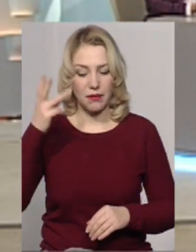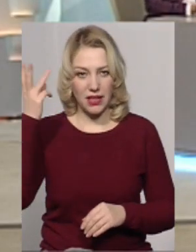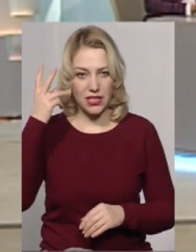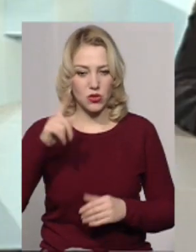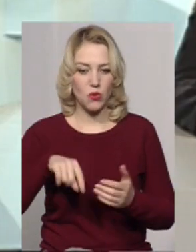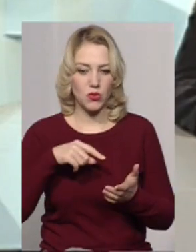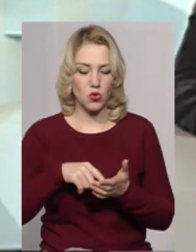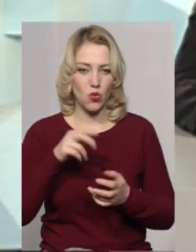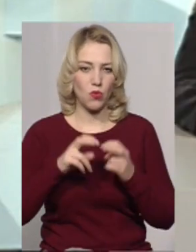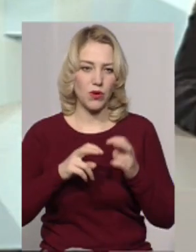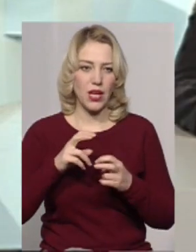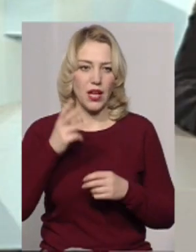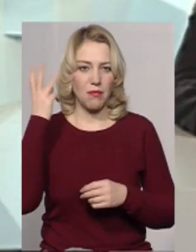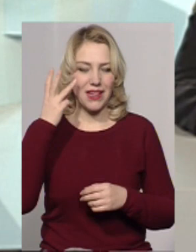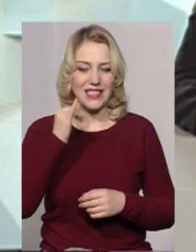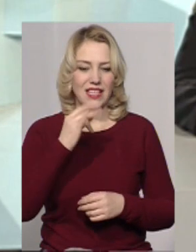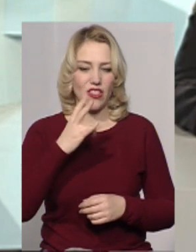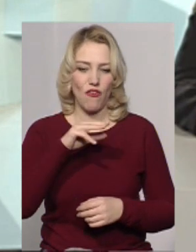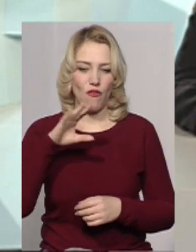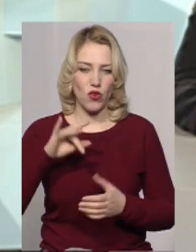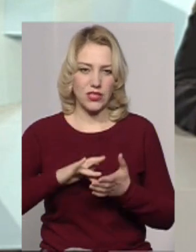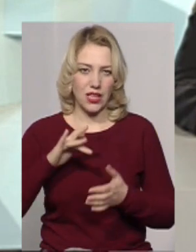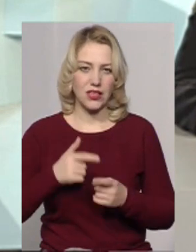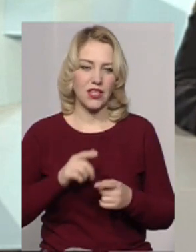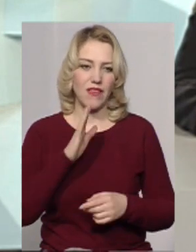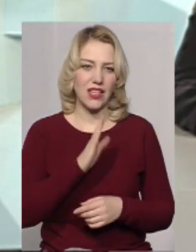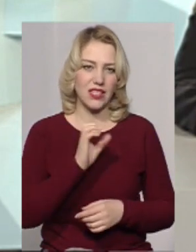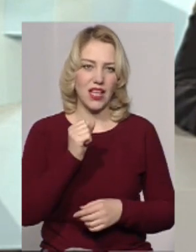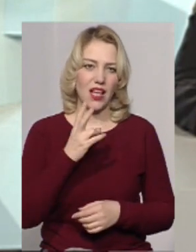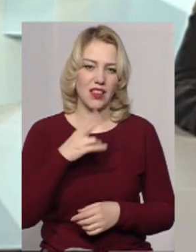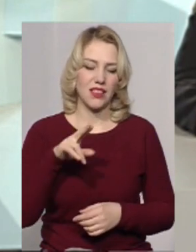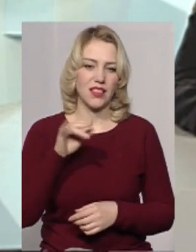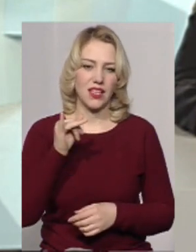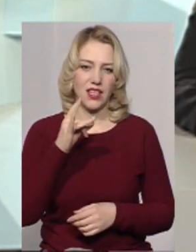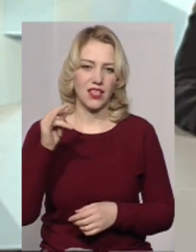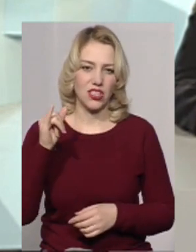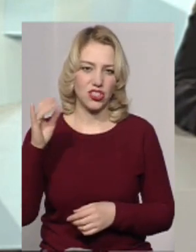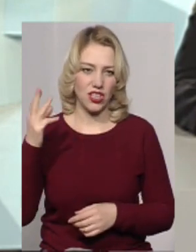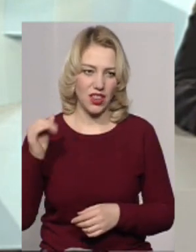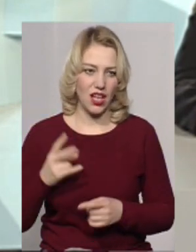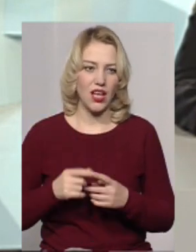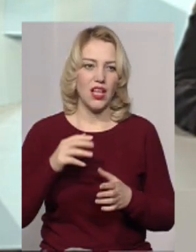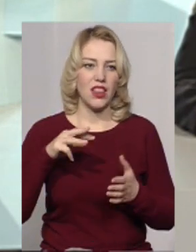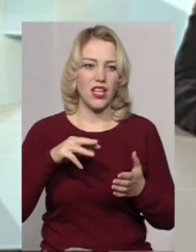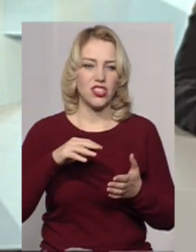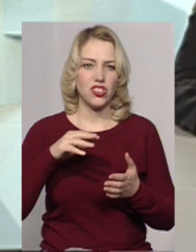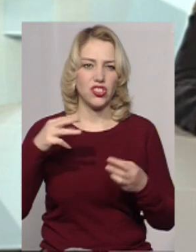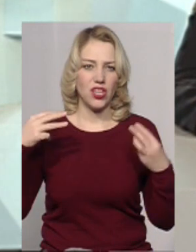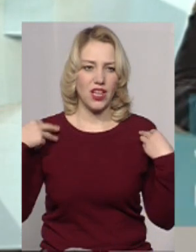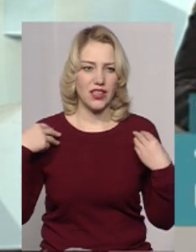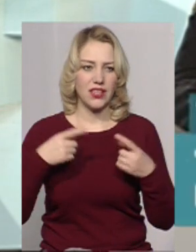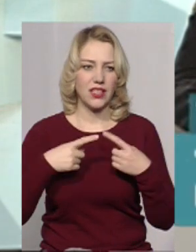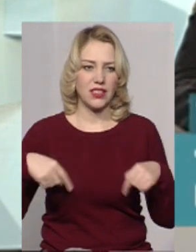комунального підприємства «Хмельницьк інфоцентр» Валентиною Андрій Ішиною та начальником сектору моніторингу Хмельницького відділу